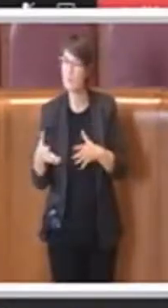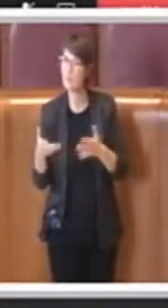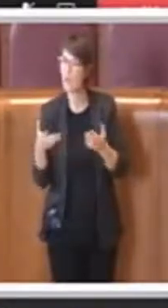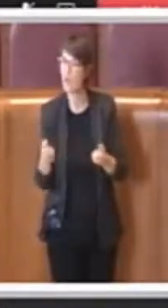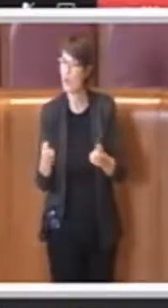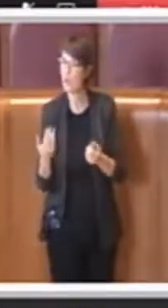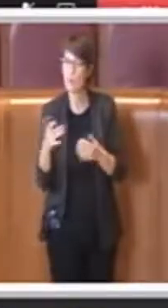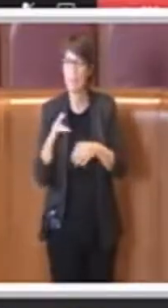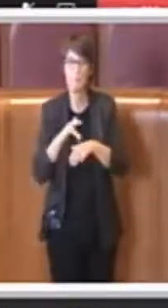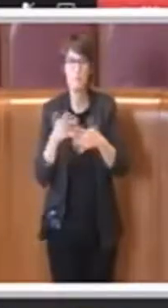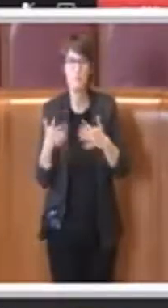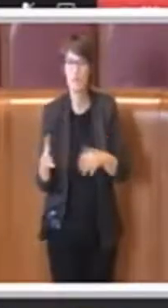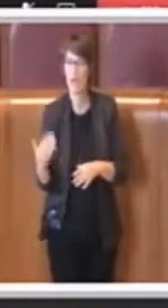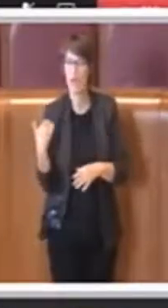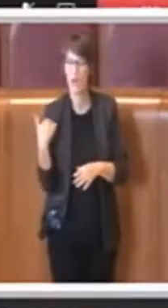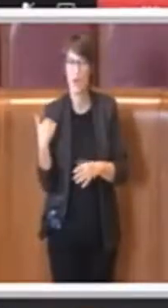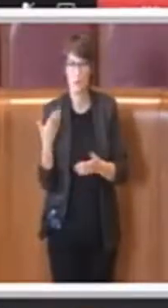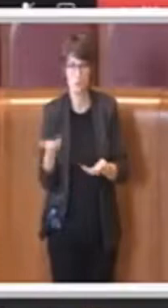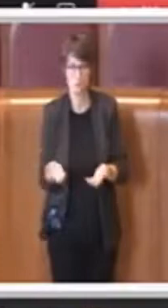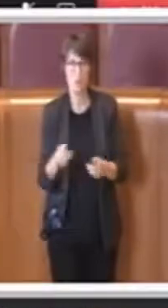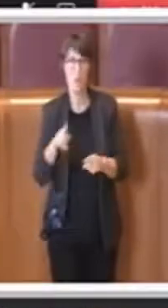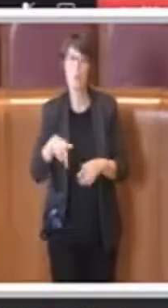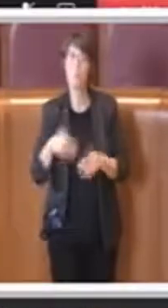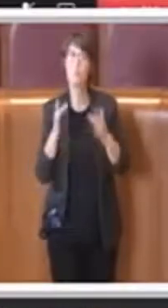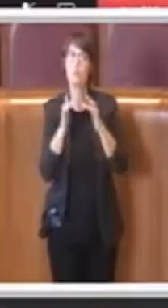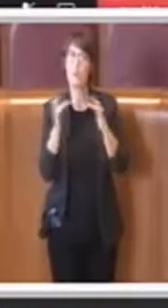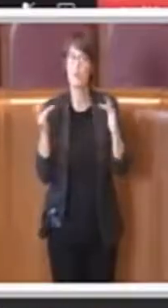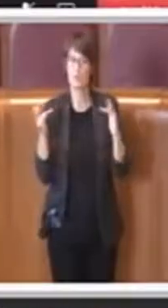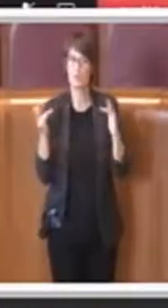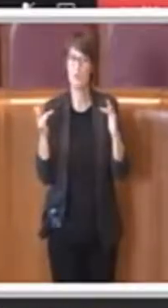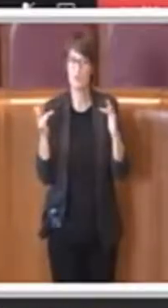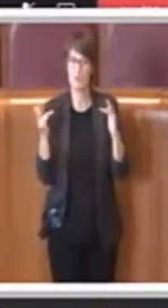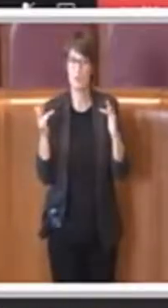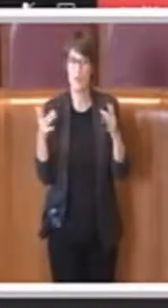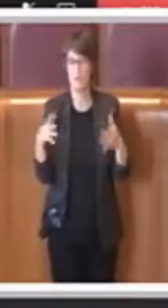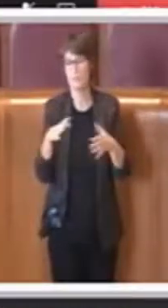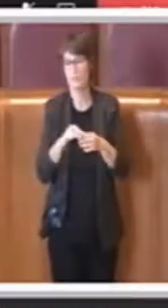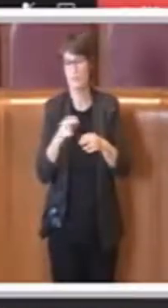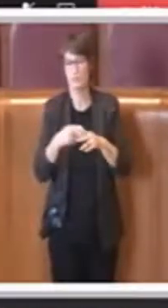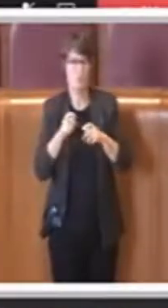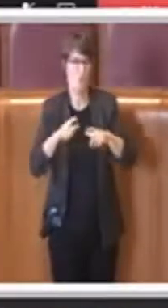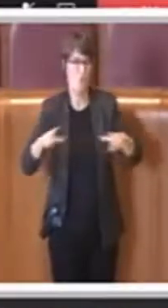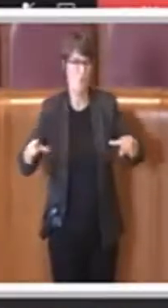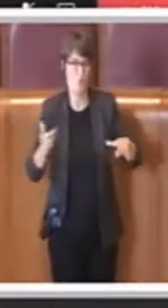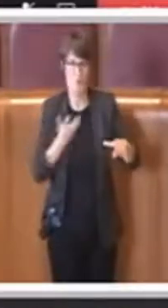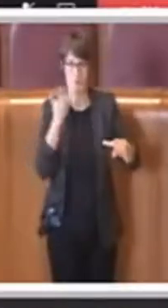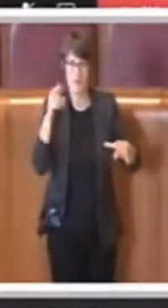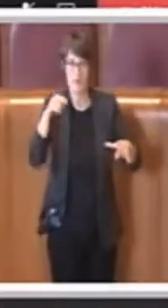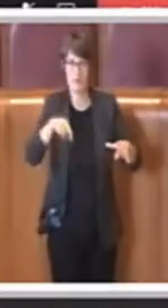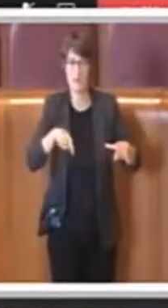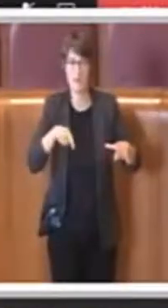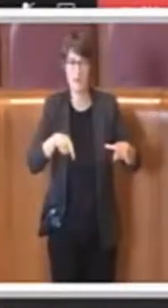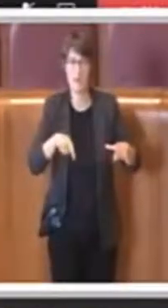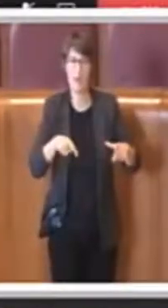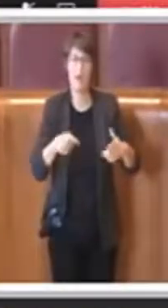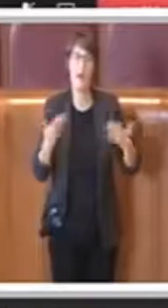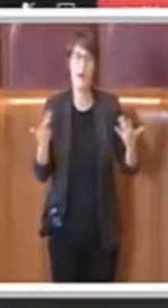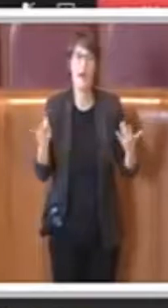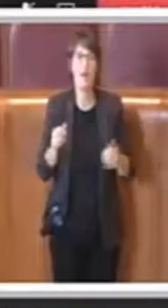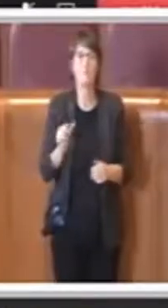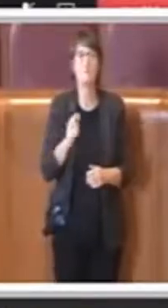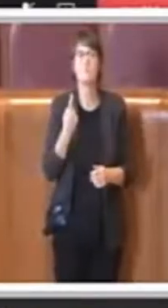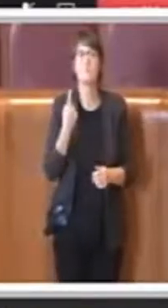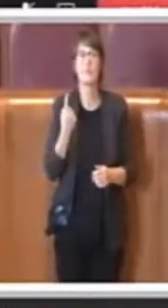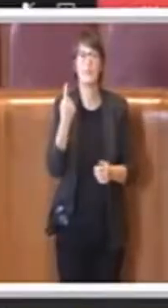il bilancio partecipativo anche digitale sulla città di Roma. è ovvio che è stata la prima possibilità,